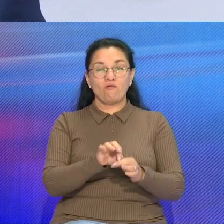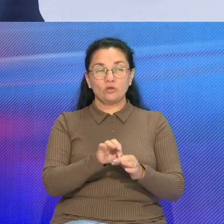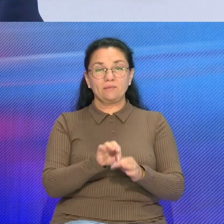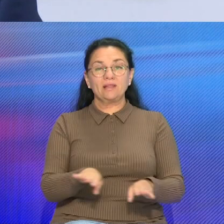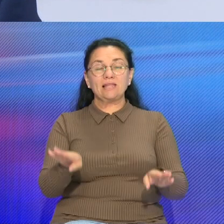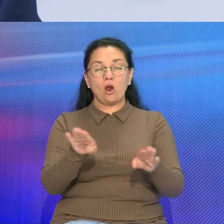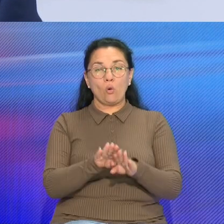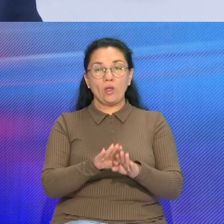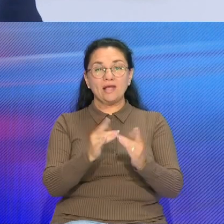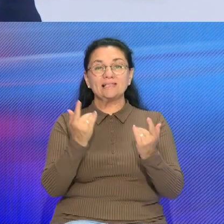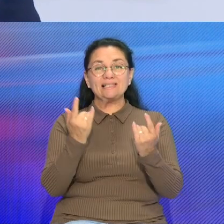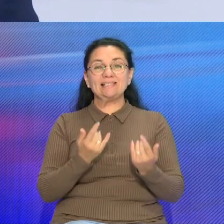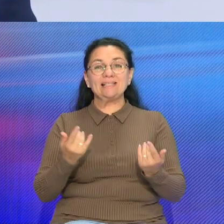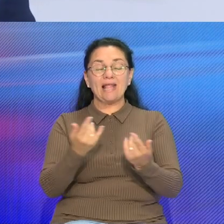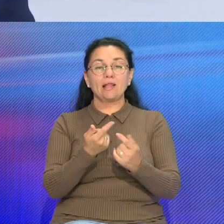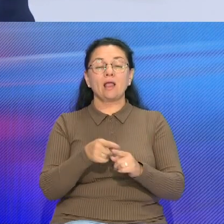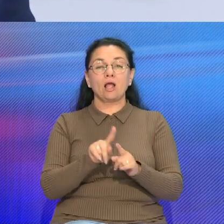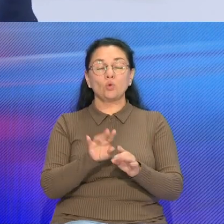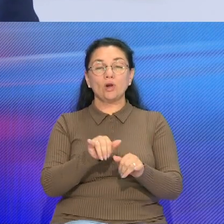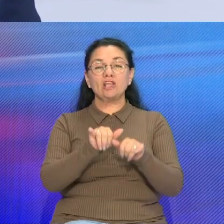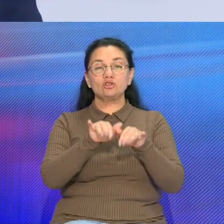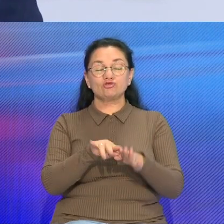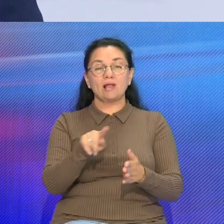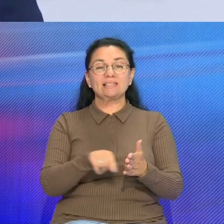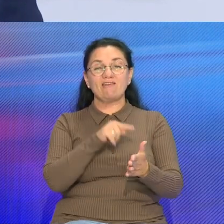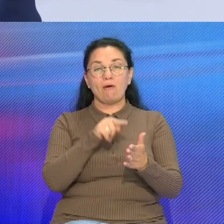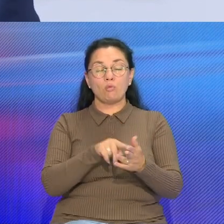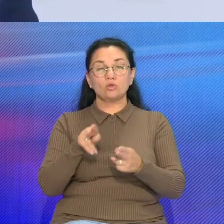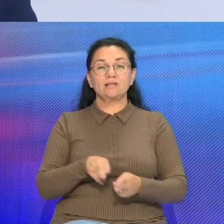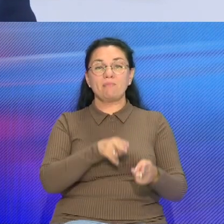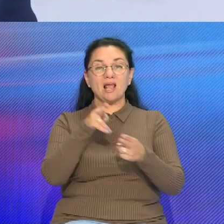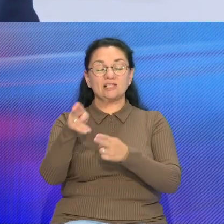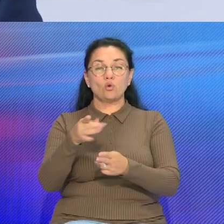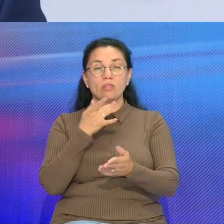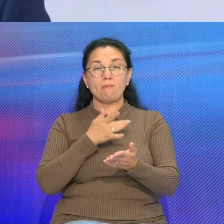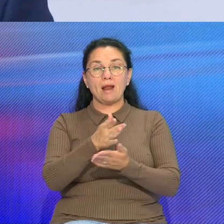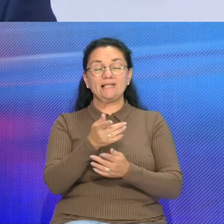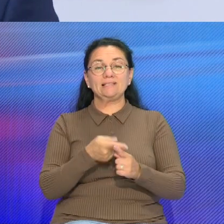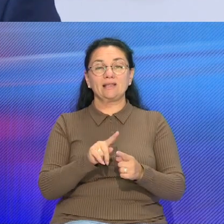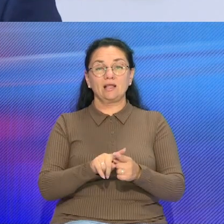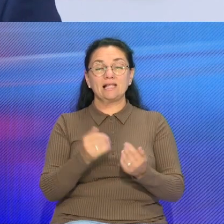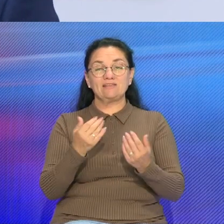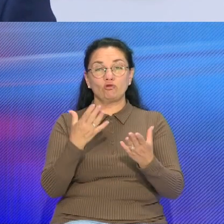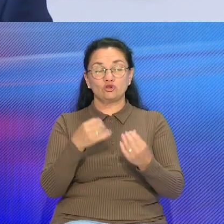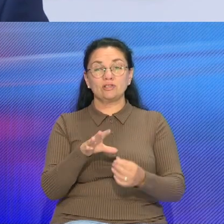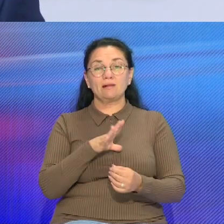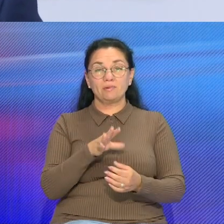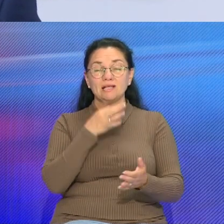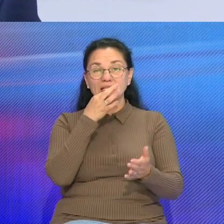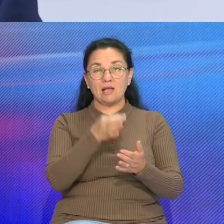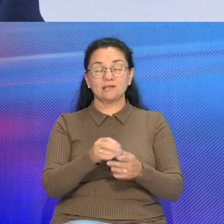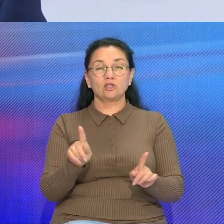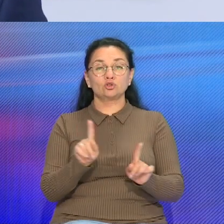заседание, в ходе которого решаются вопросы миграционной политики На сегодняшний день уже действительно было отмечено, что